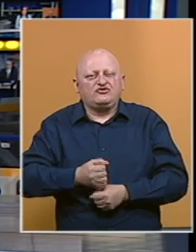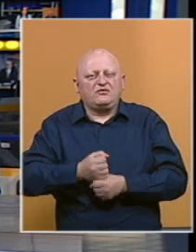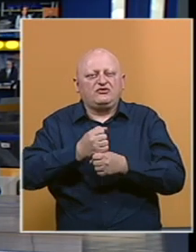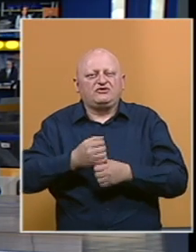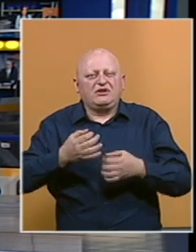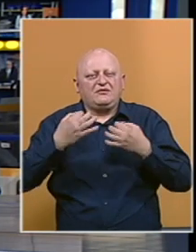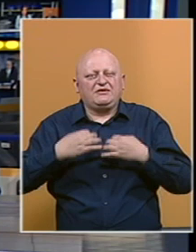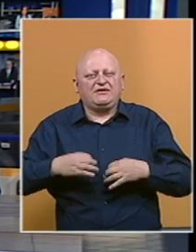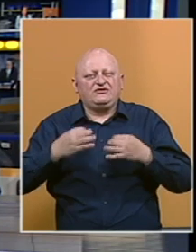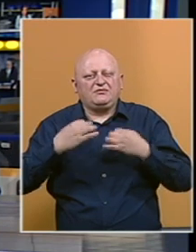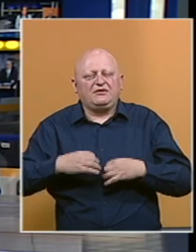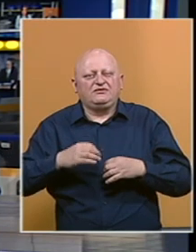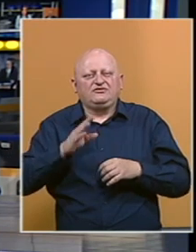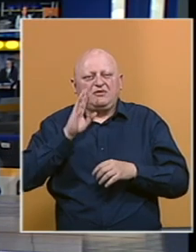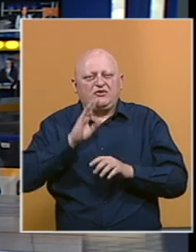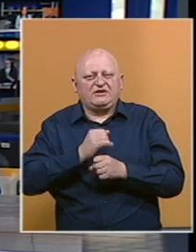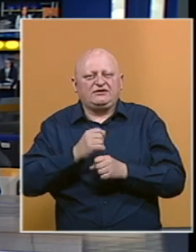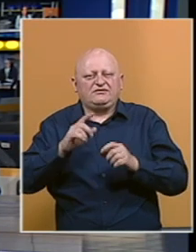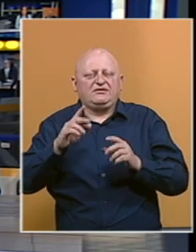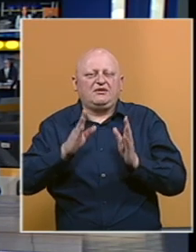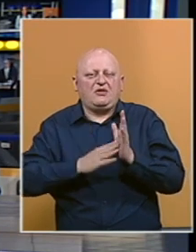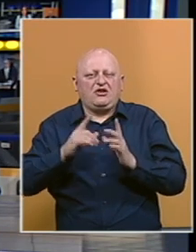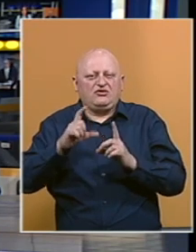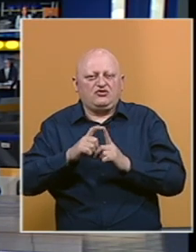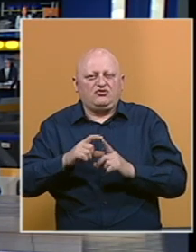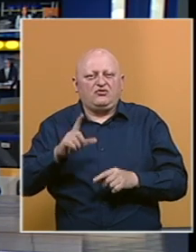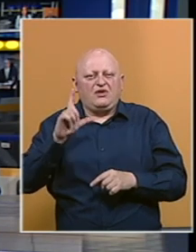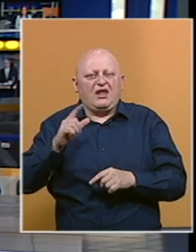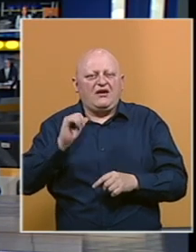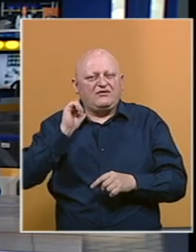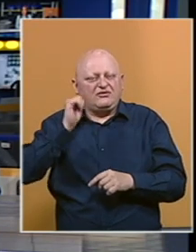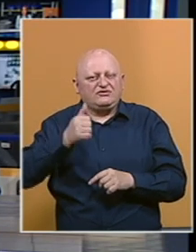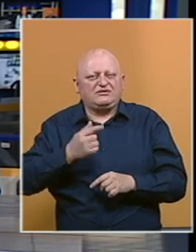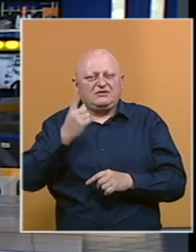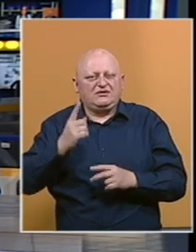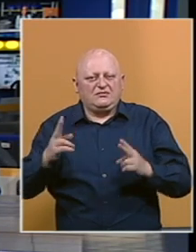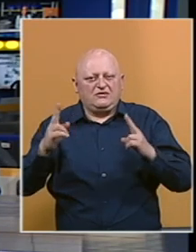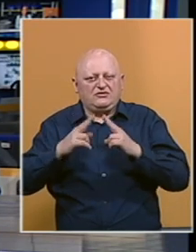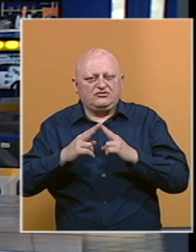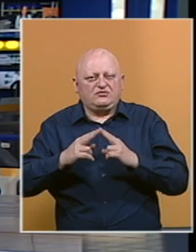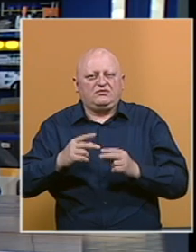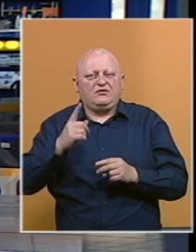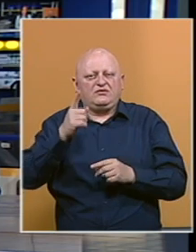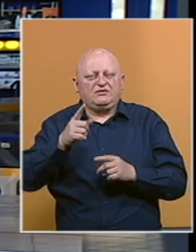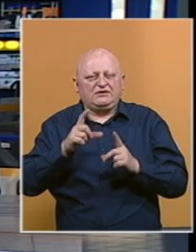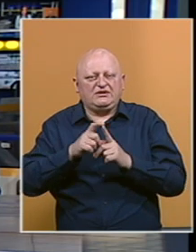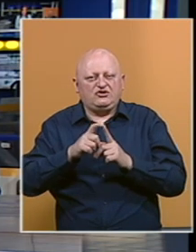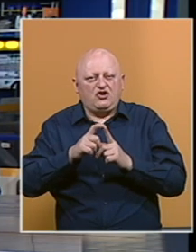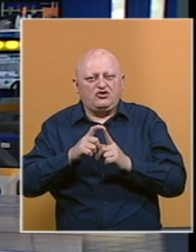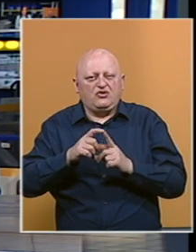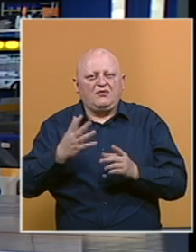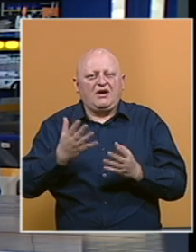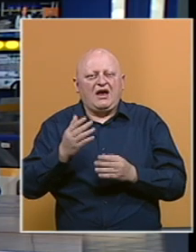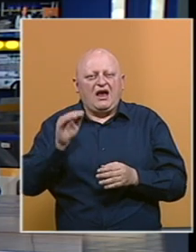buduća podrška predsjedavajućem predsjedništva BiH Miloradu Dodiku. Lavrov će se sutra prvo sastati upravo sa